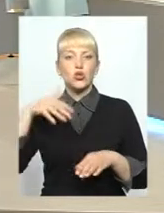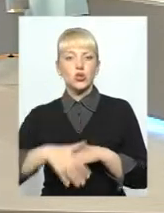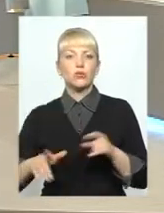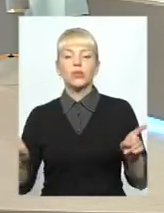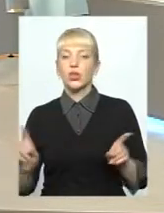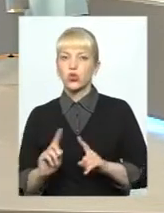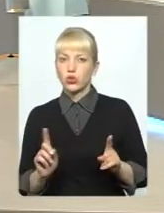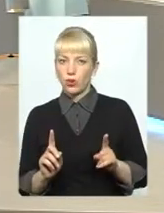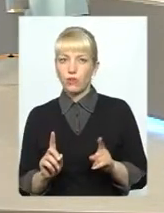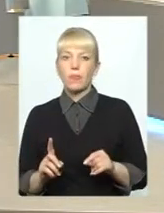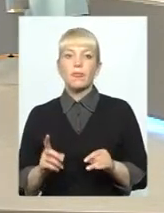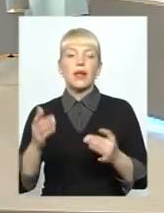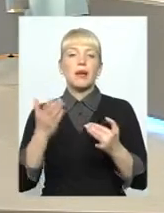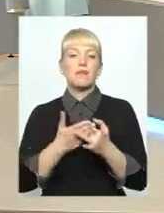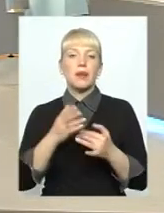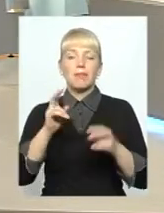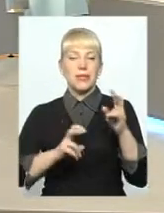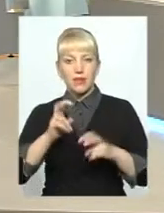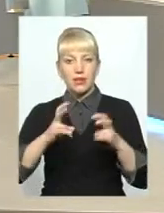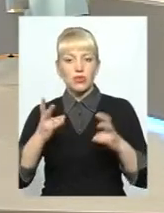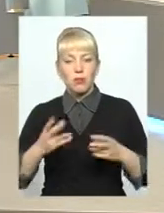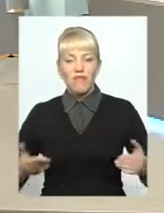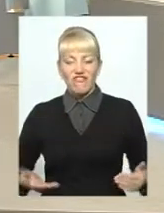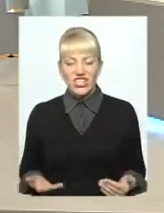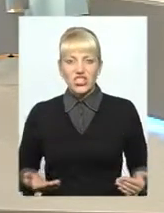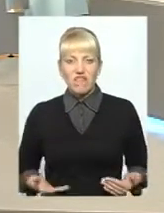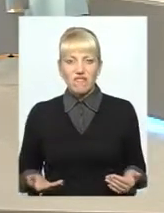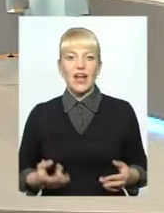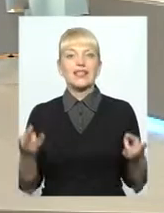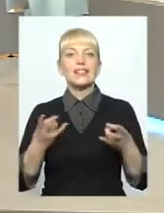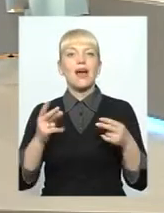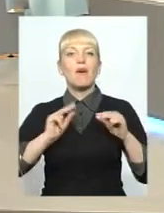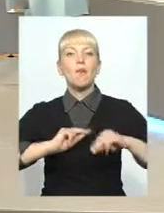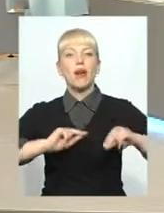підприємство треба виживати, працювати.